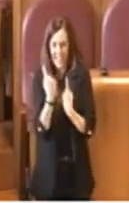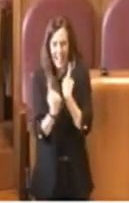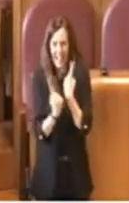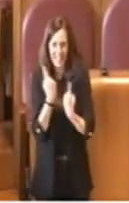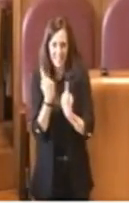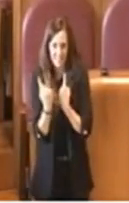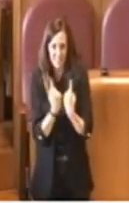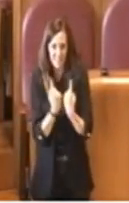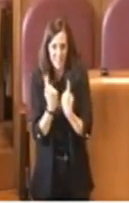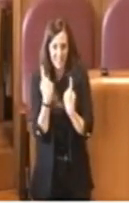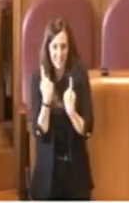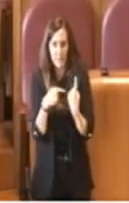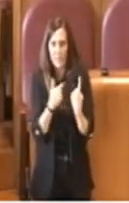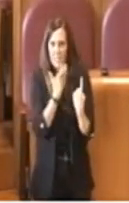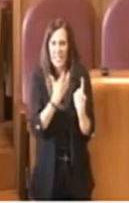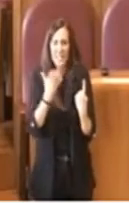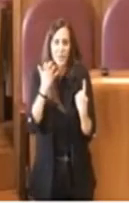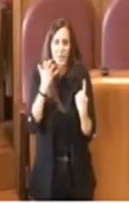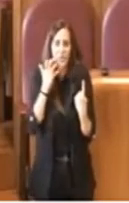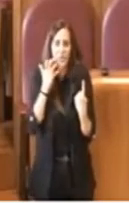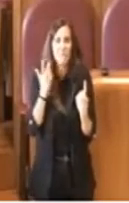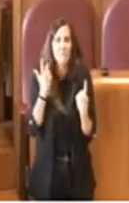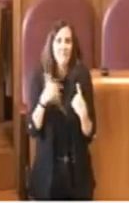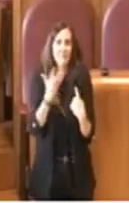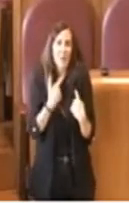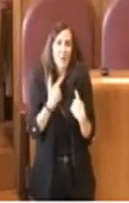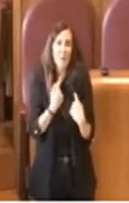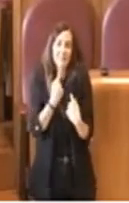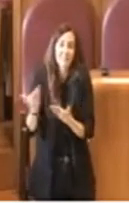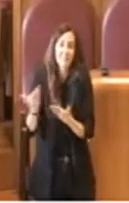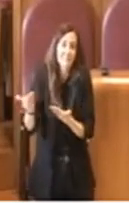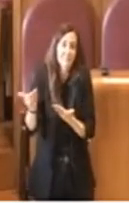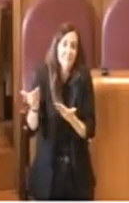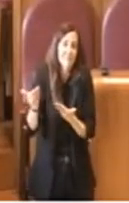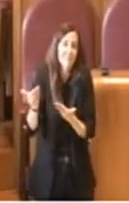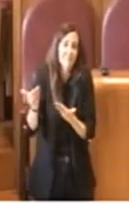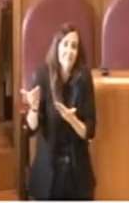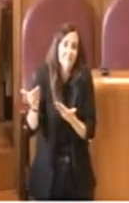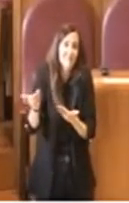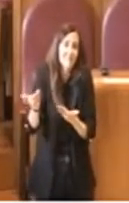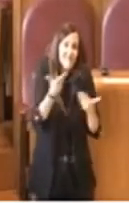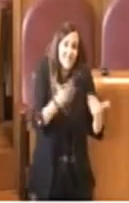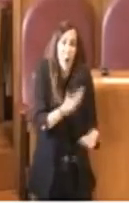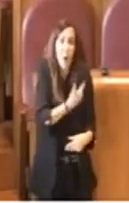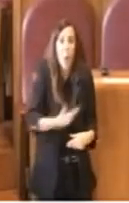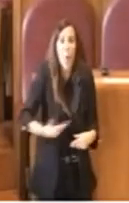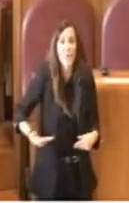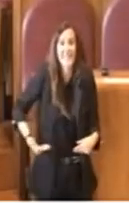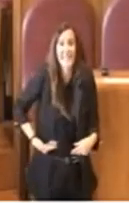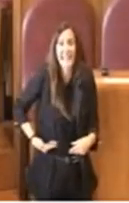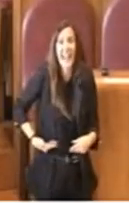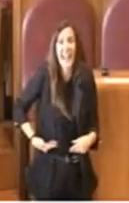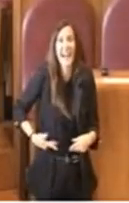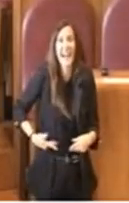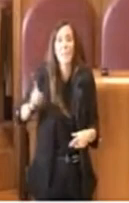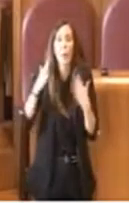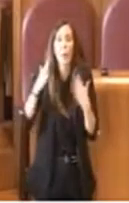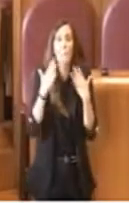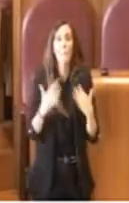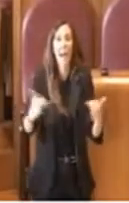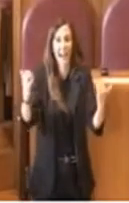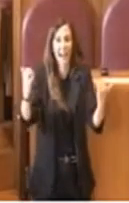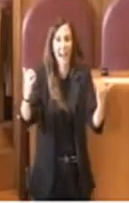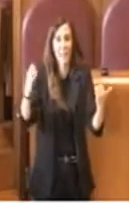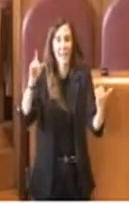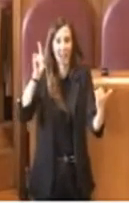ci teniamo anche a dire, ad invitare i consiglieri parlamentari, quindi mi riferisco per